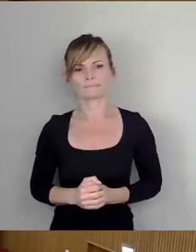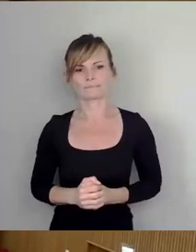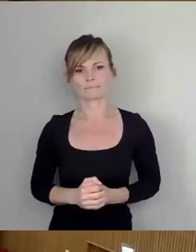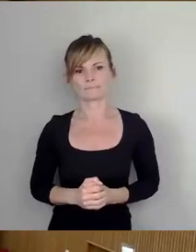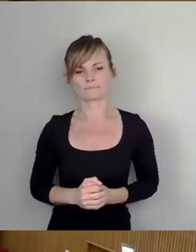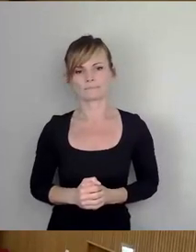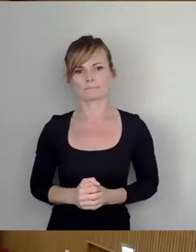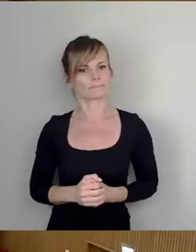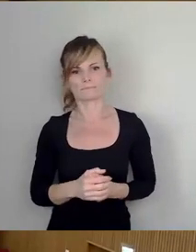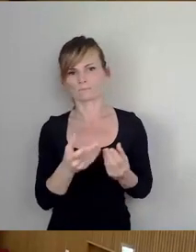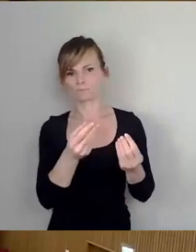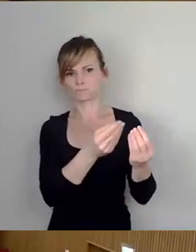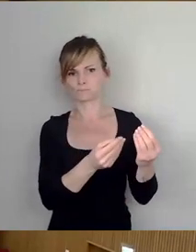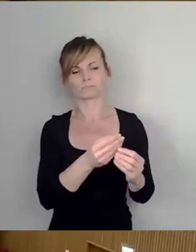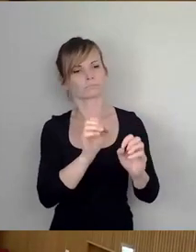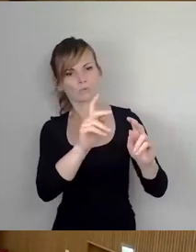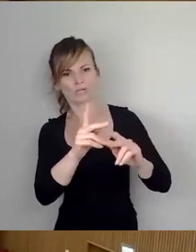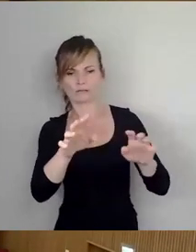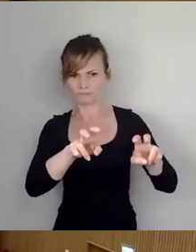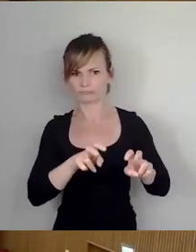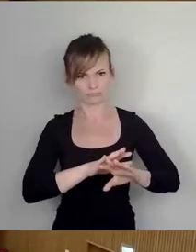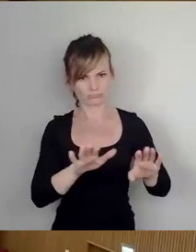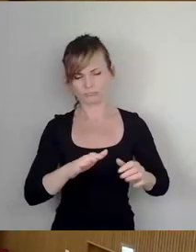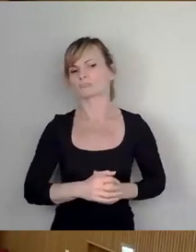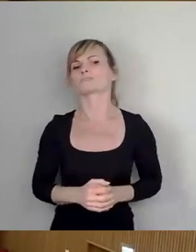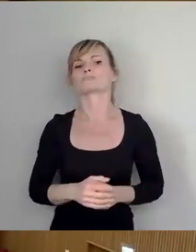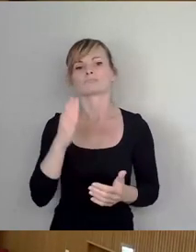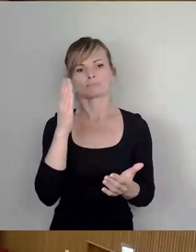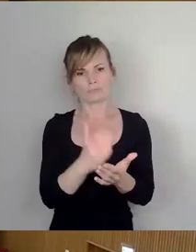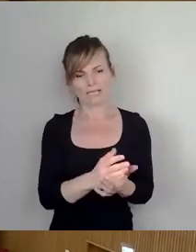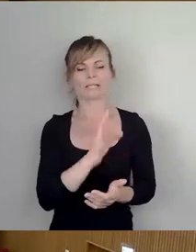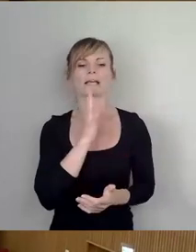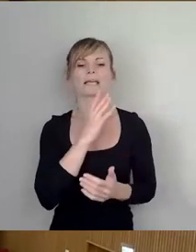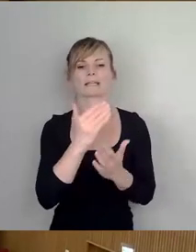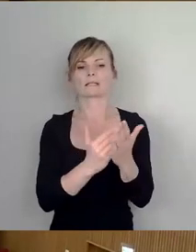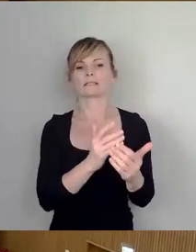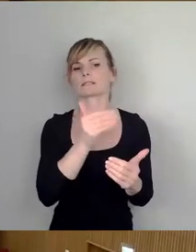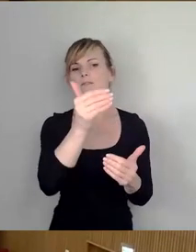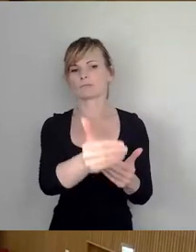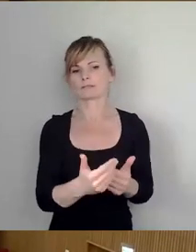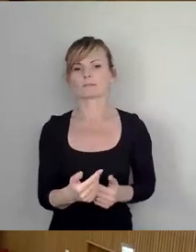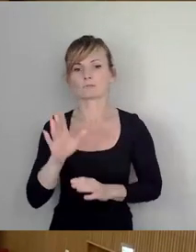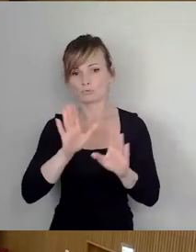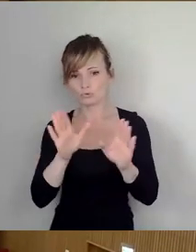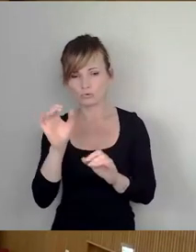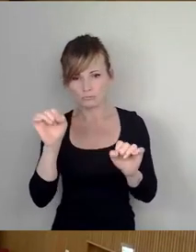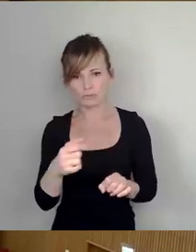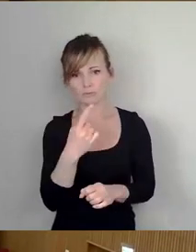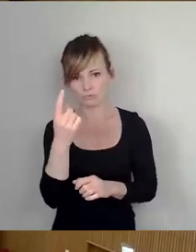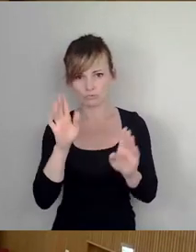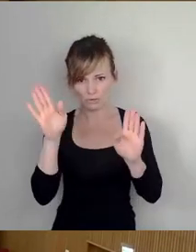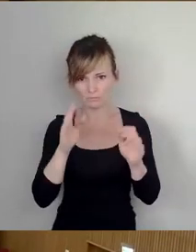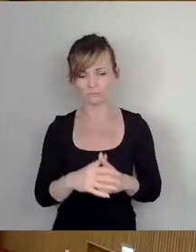Okay, damit ist der Antrag auf Ende der Rednerliste gestellt. Wer dem zustimmen kann, dem bitte ich um das Stimmzeichen.